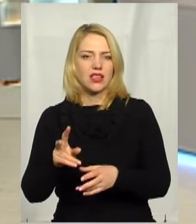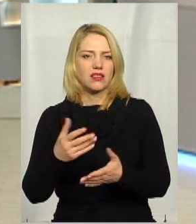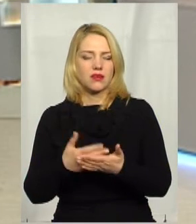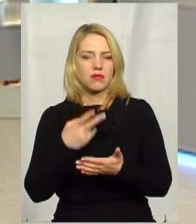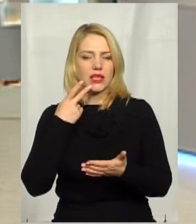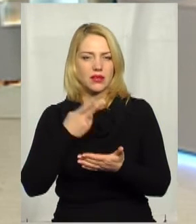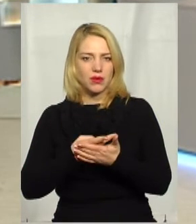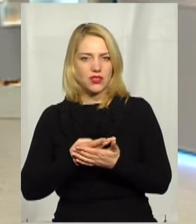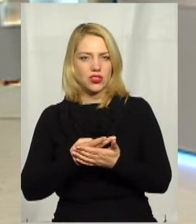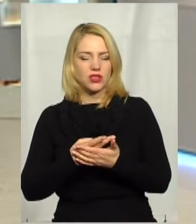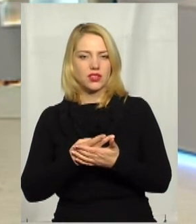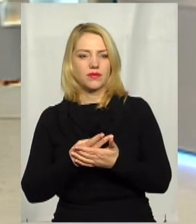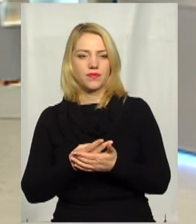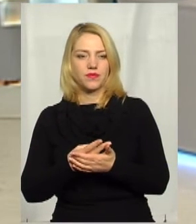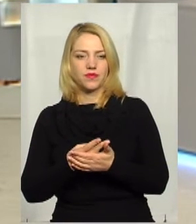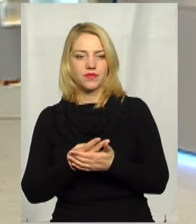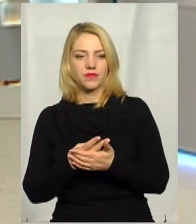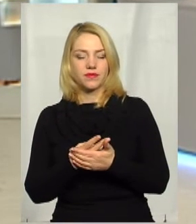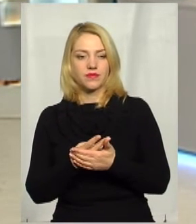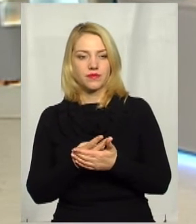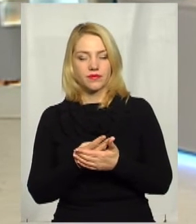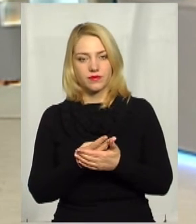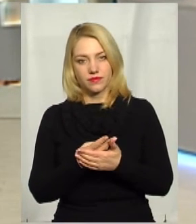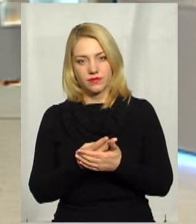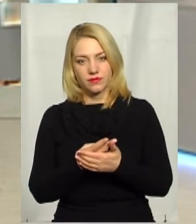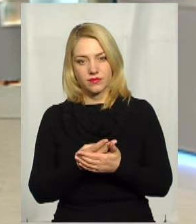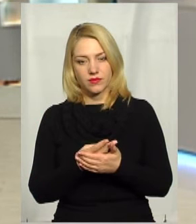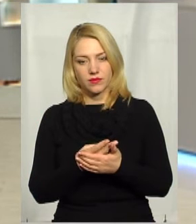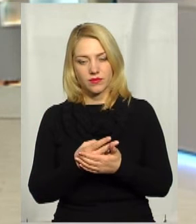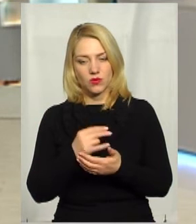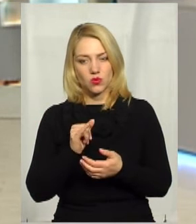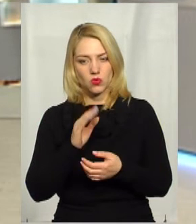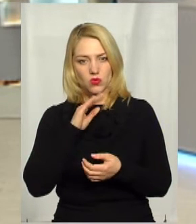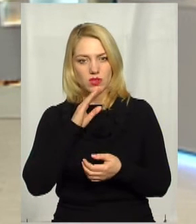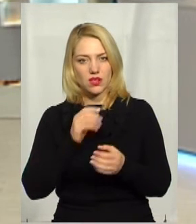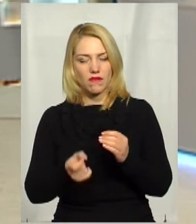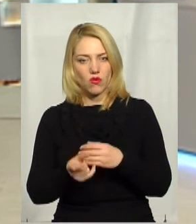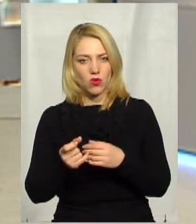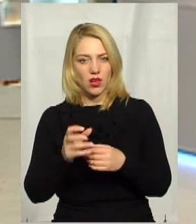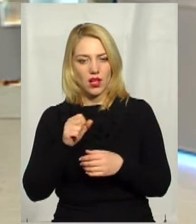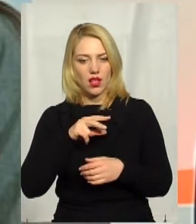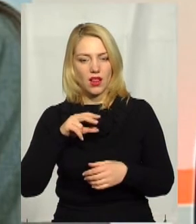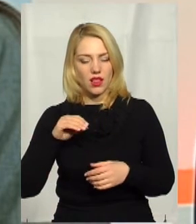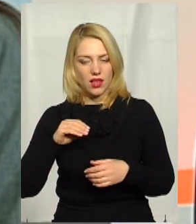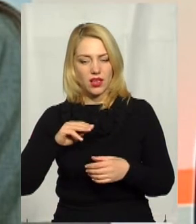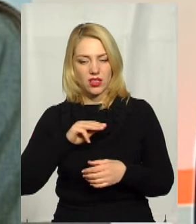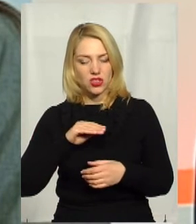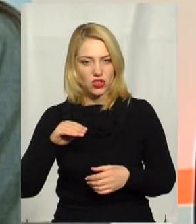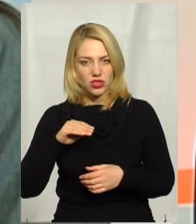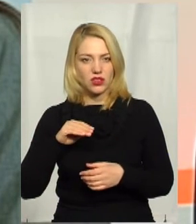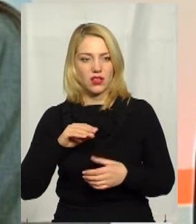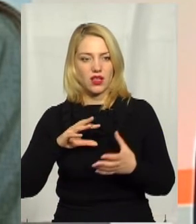як передбачений скет, безім'яний струмбок, мені здається, так. Але ж результати,